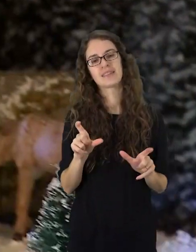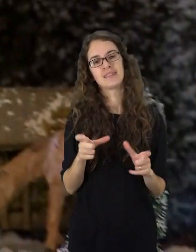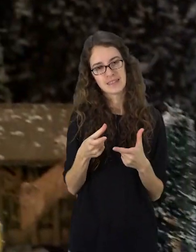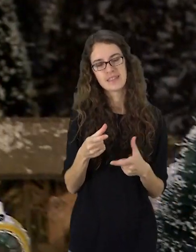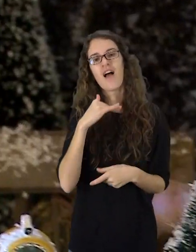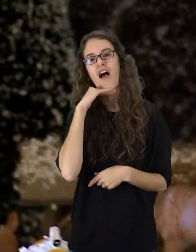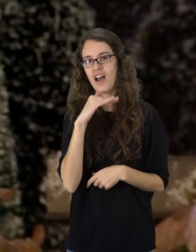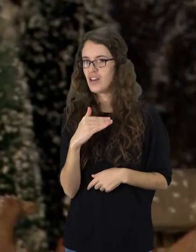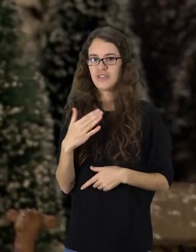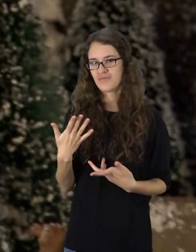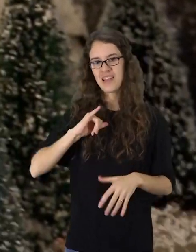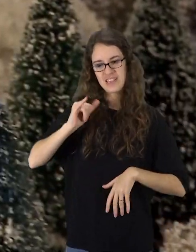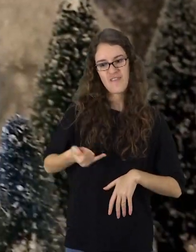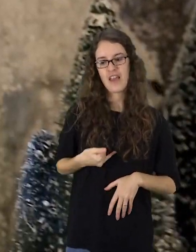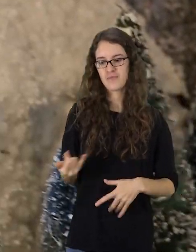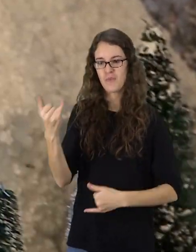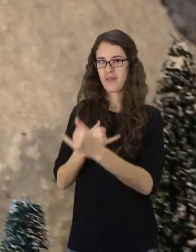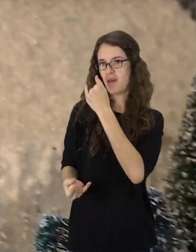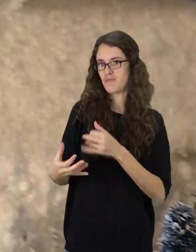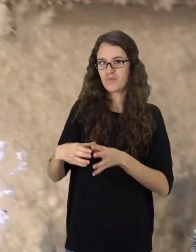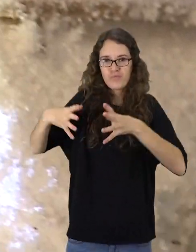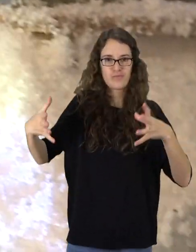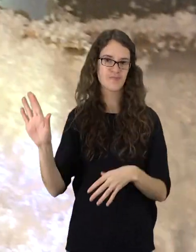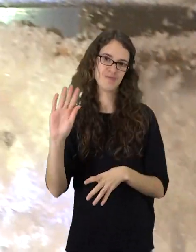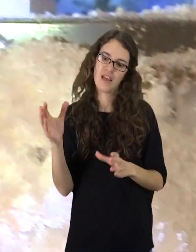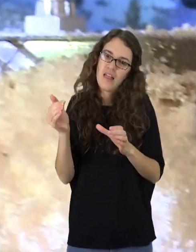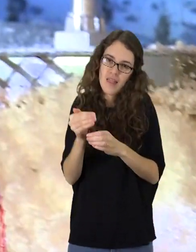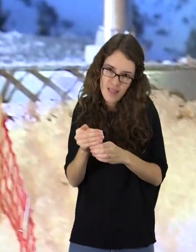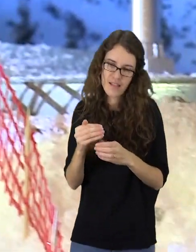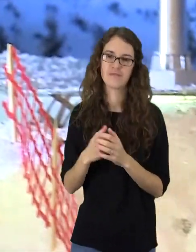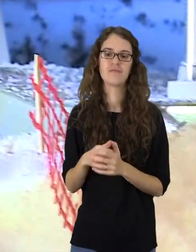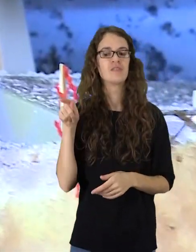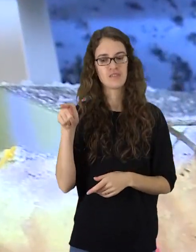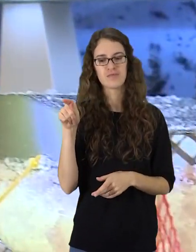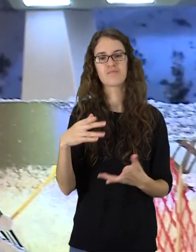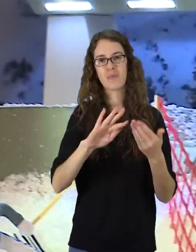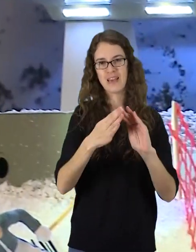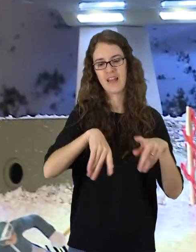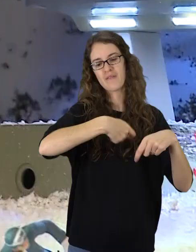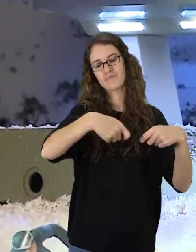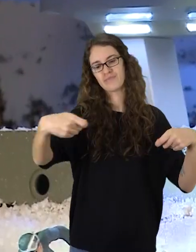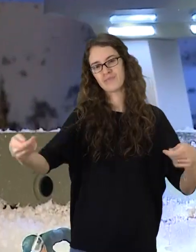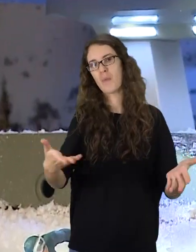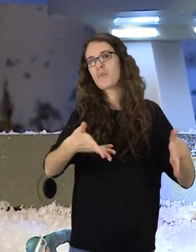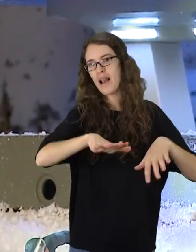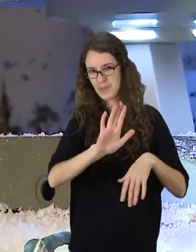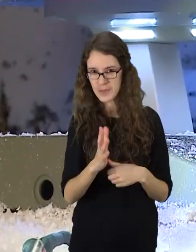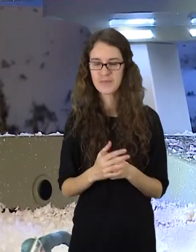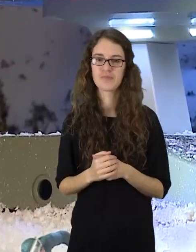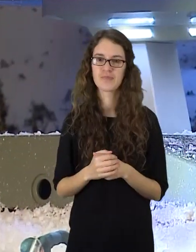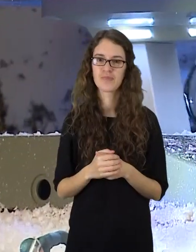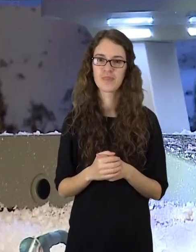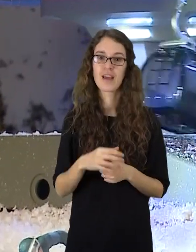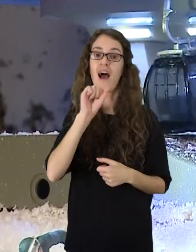suprantamų priežasčių, svečių skaičių tenka riboti. Tad kalėdinis kaimelis namuose užsibus kur kas ilgiau nei įprastai.